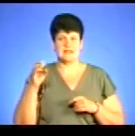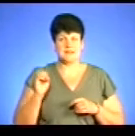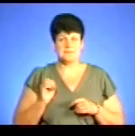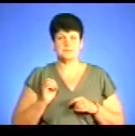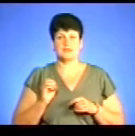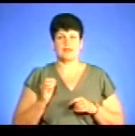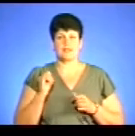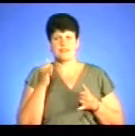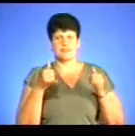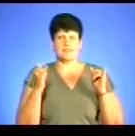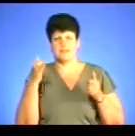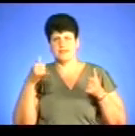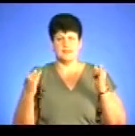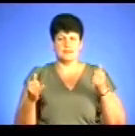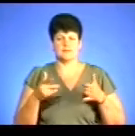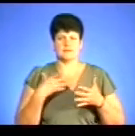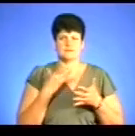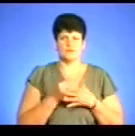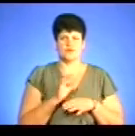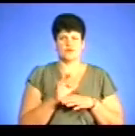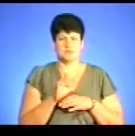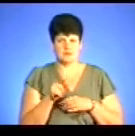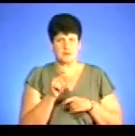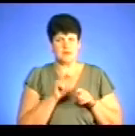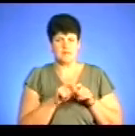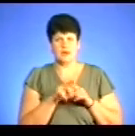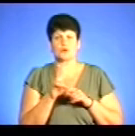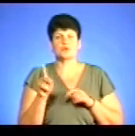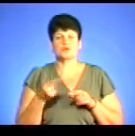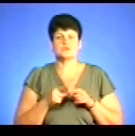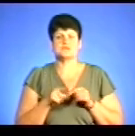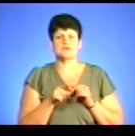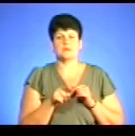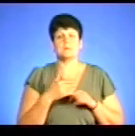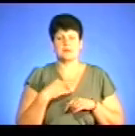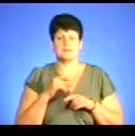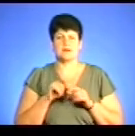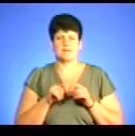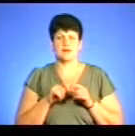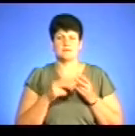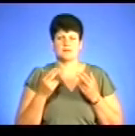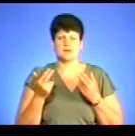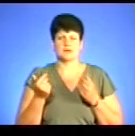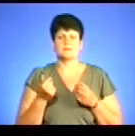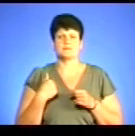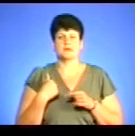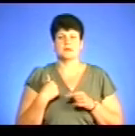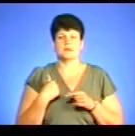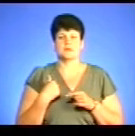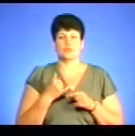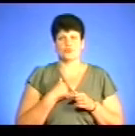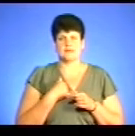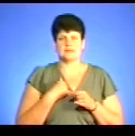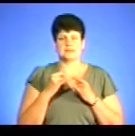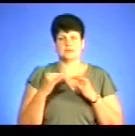наливки розливають власного виробництва. Ви перевіряєте, хтось перевіряєте цю продукцію? ми це перевіряємо. Скажемо так, у мене